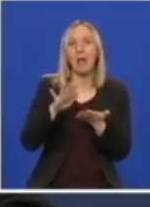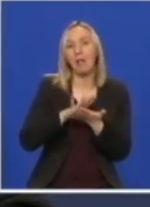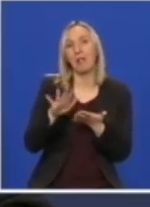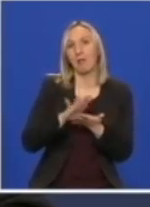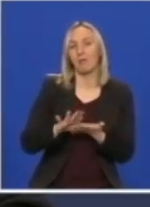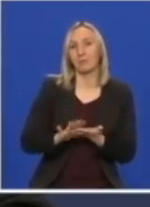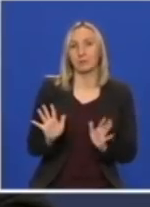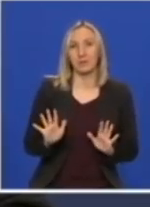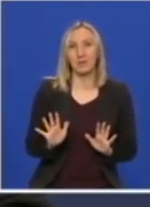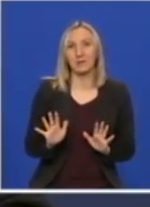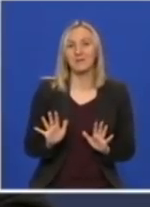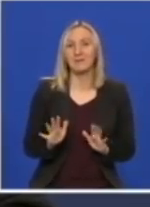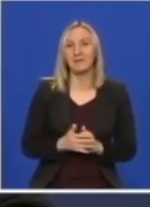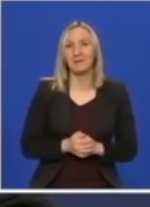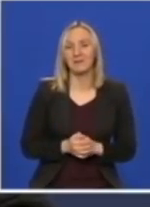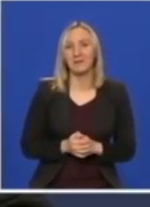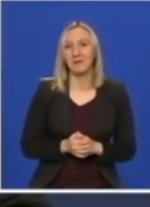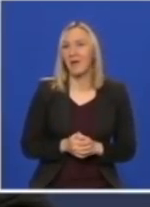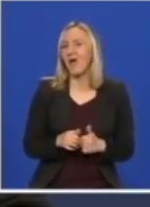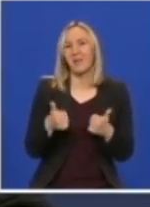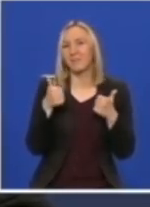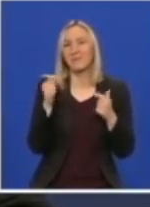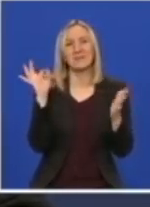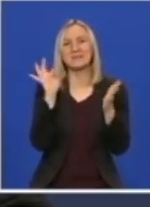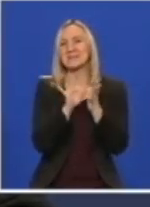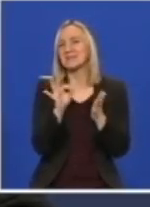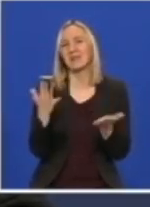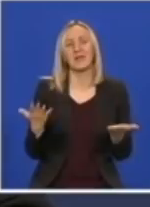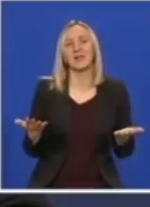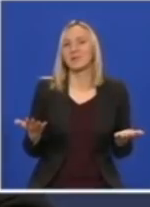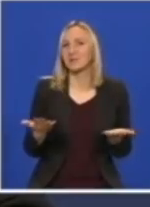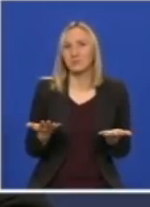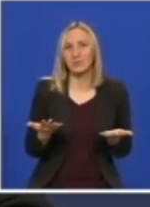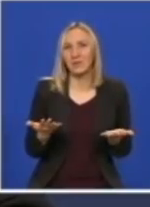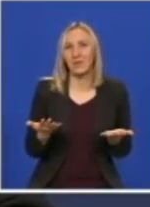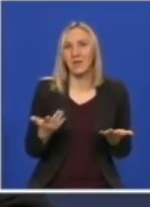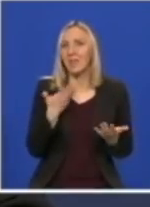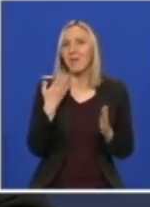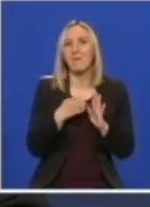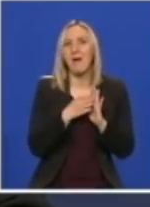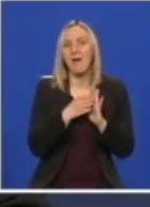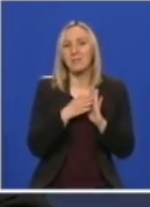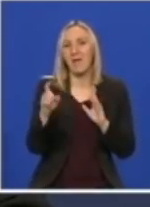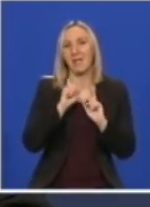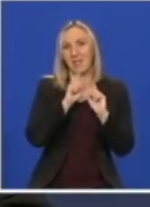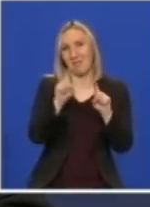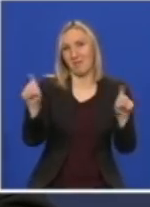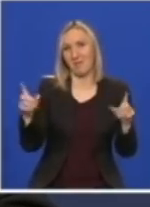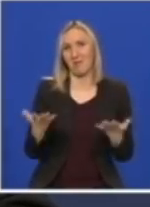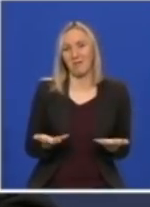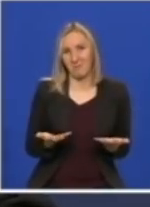ali prvenstveno sa ciljem da se obezbedi da nema daljeg prenošenja. Znači,